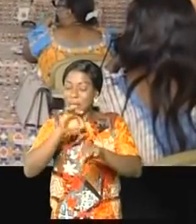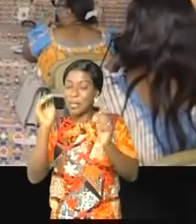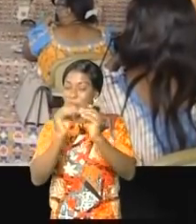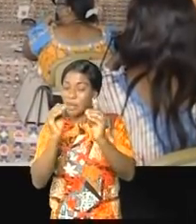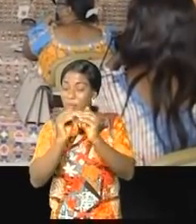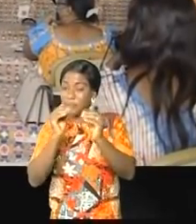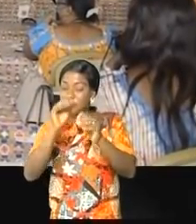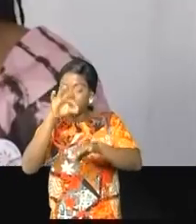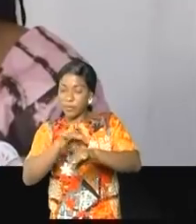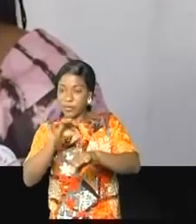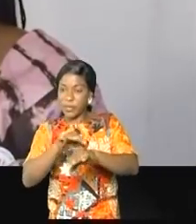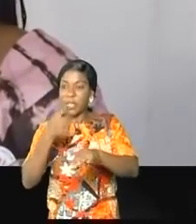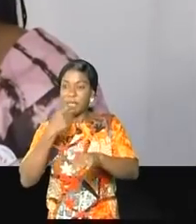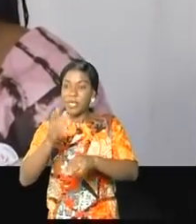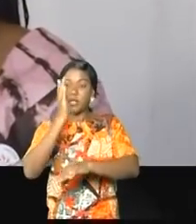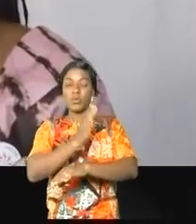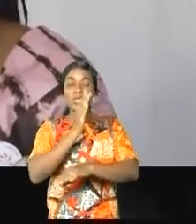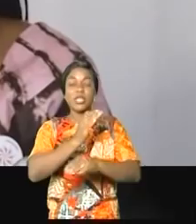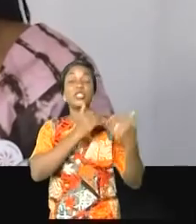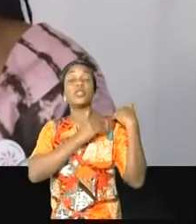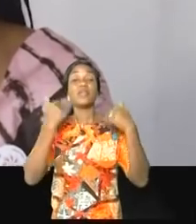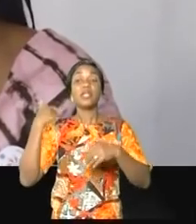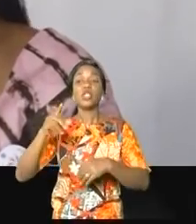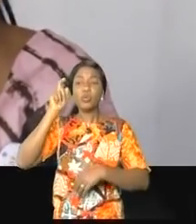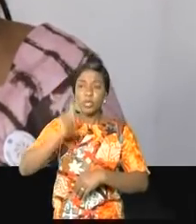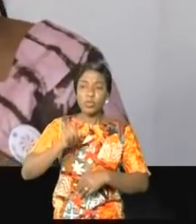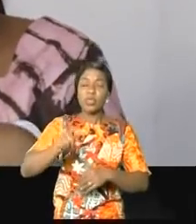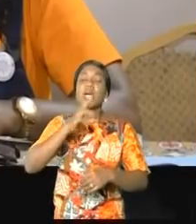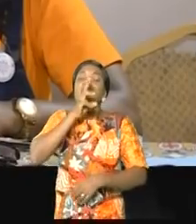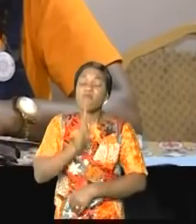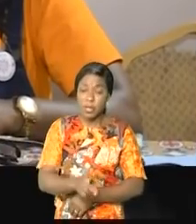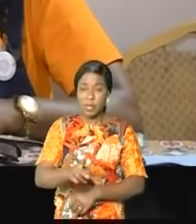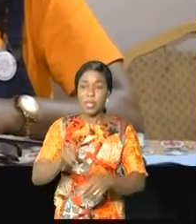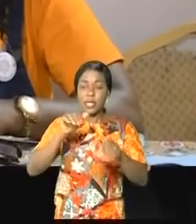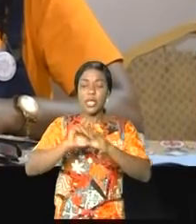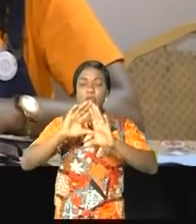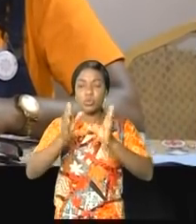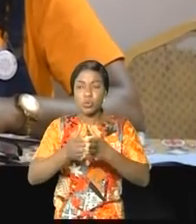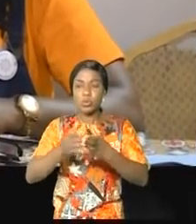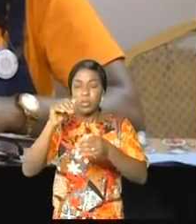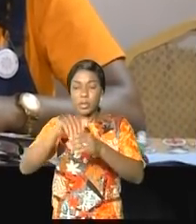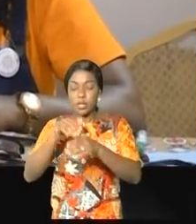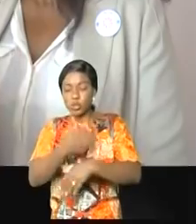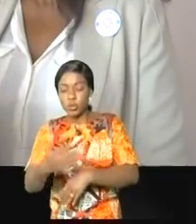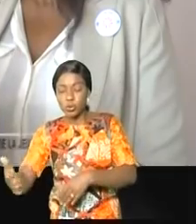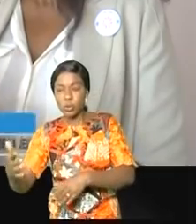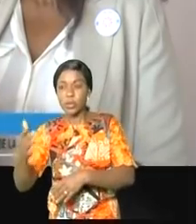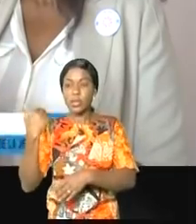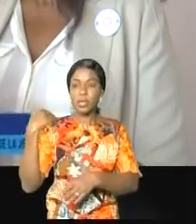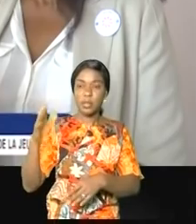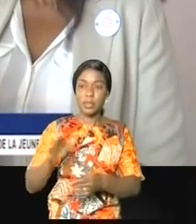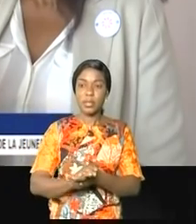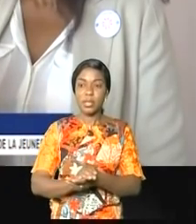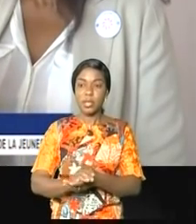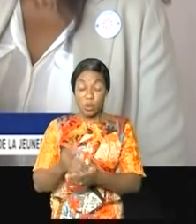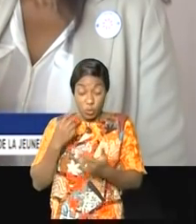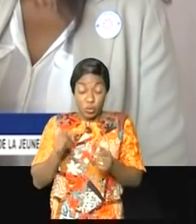conseillère du chef de l'État, Chantal Yelou Moulop, doit devenir une réalité, surtout dans la gestion de la chose publique. Mais on oublie les jeunes